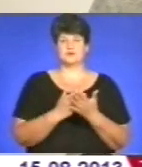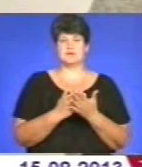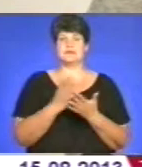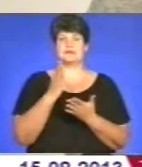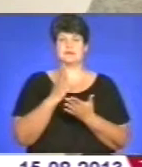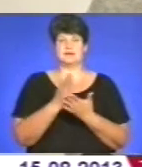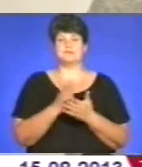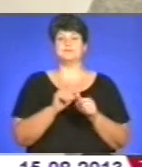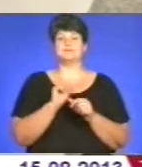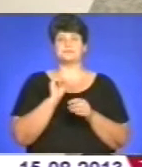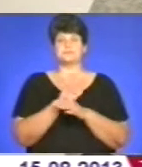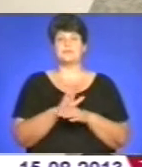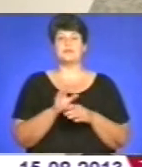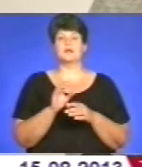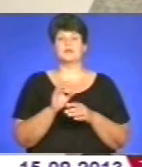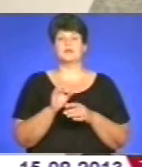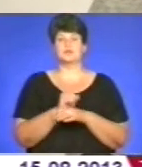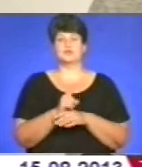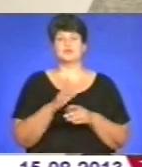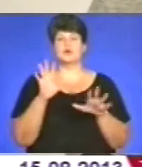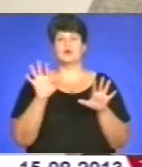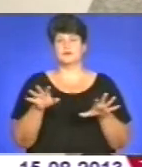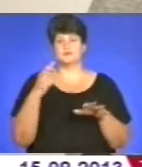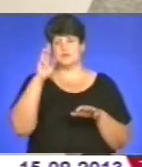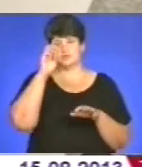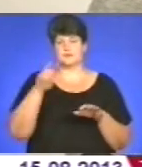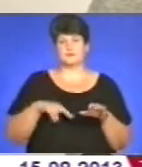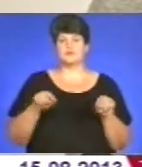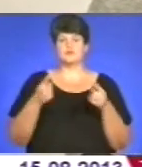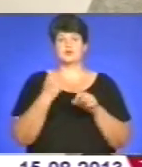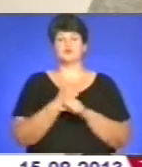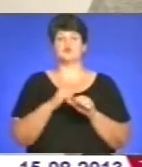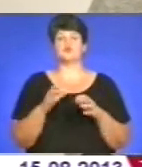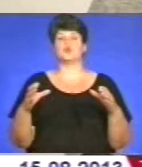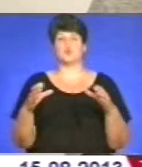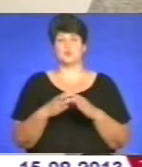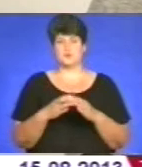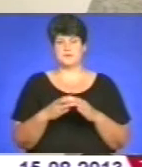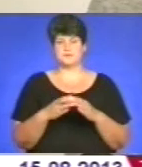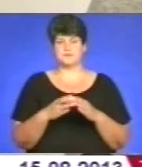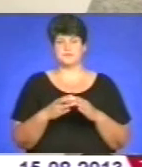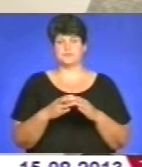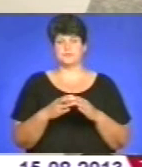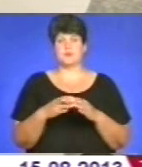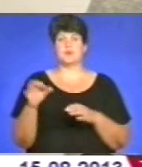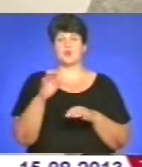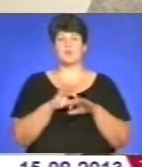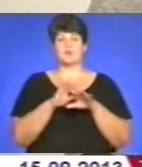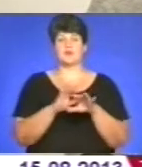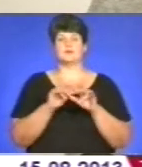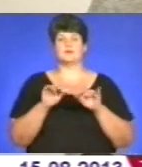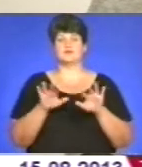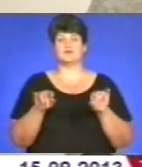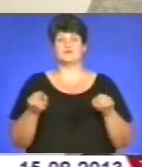видано окреме доручення голови адміністрації про створення робочої групи про проведення процедури